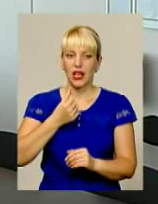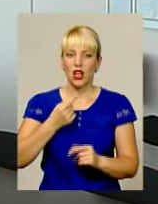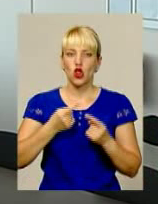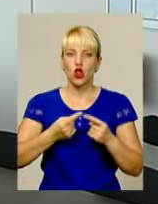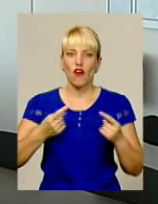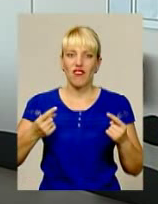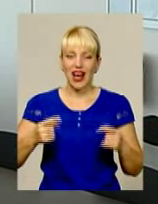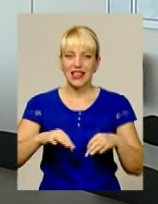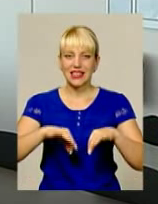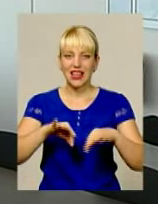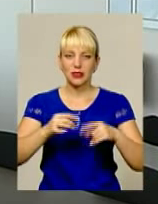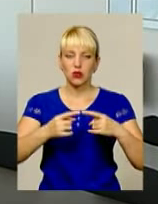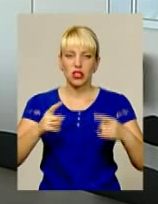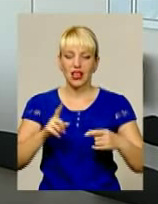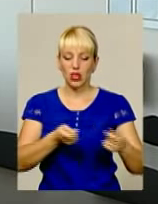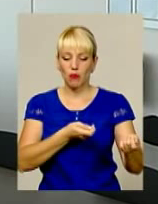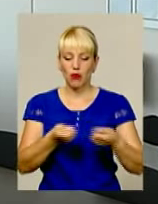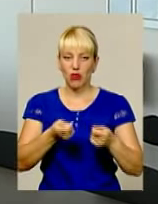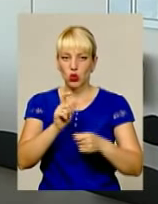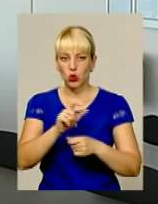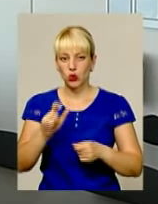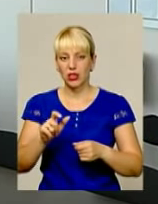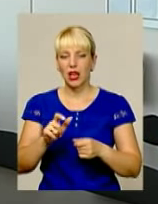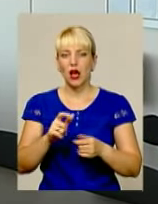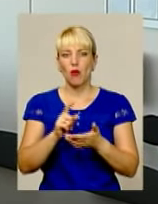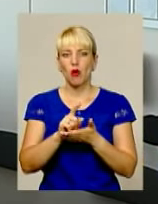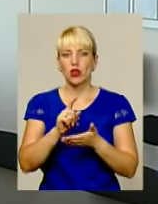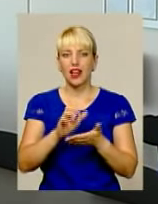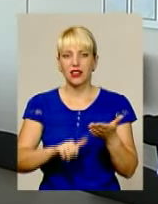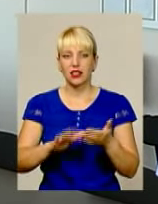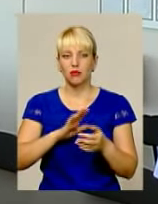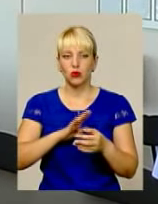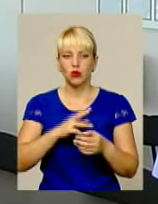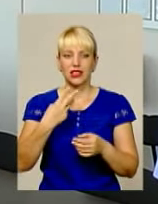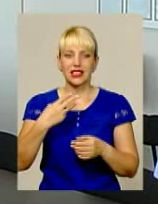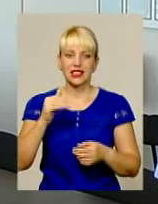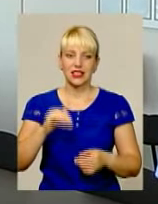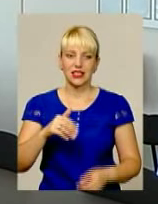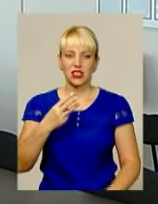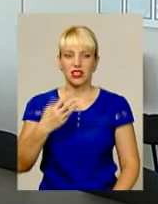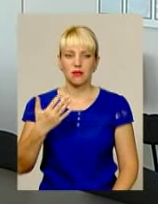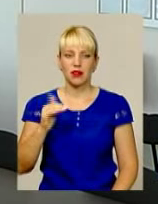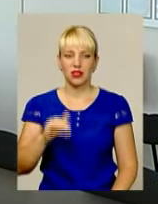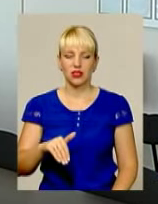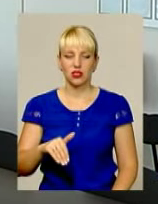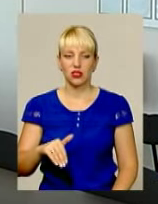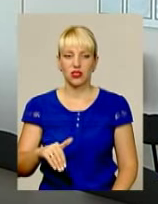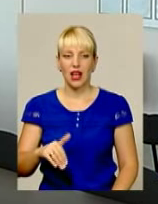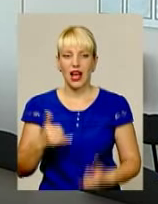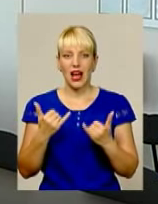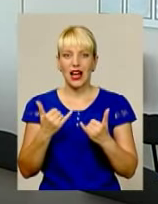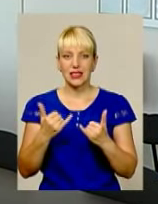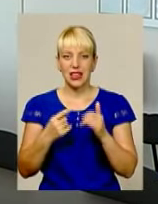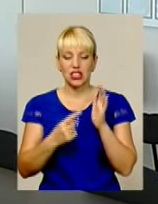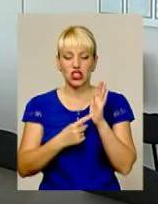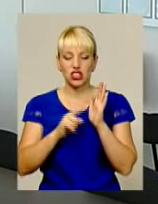товарів, транспортних засобів, які везли громадяни, податків було сплачено десь в районі 30 тисяч, 35 тисяч. Зараз